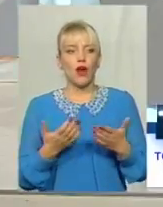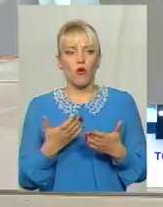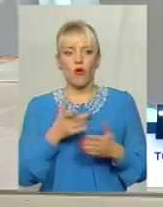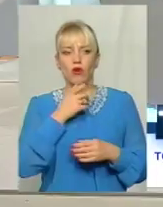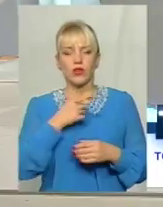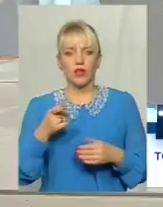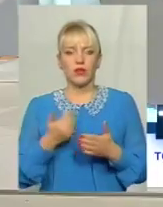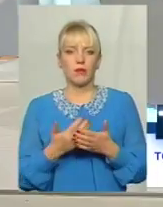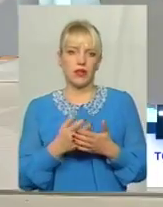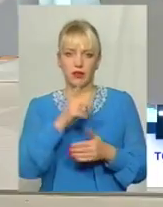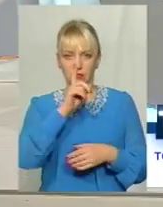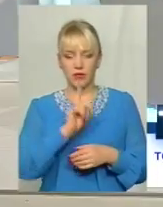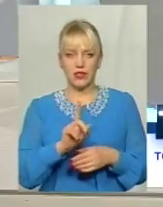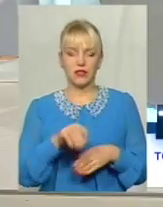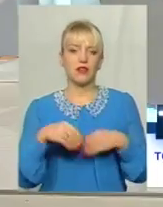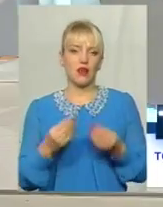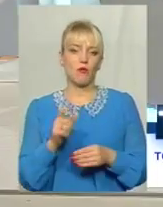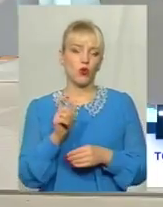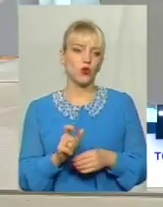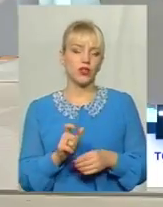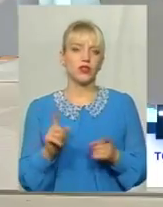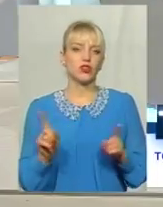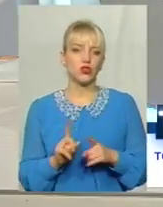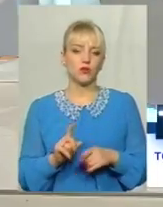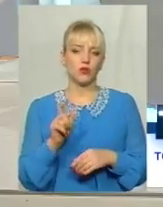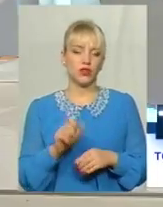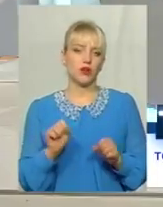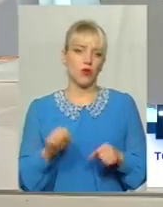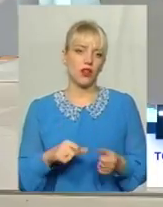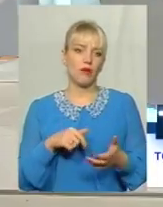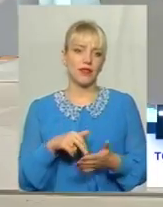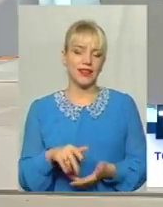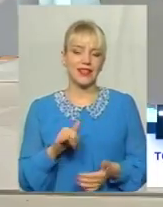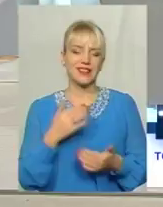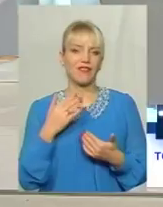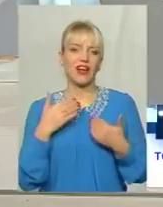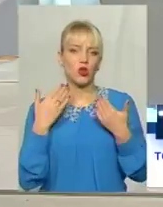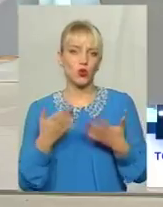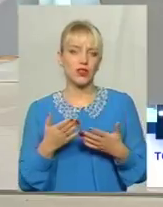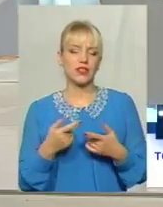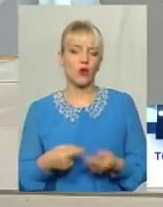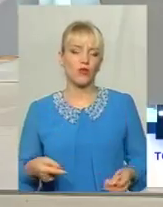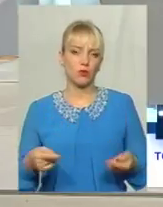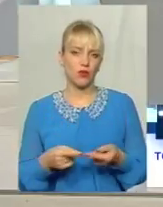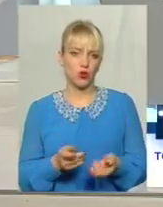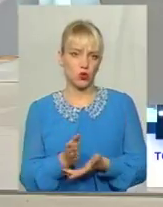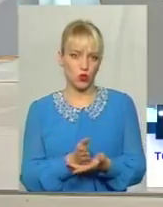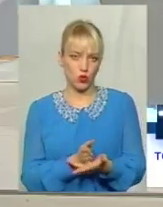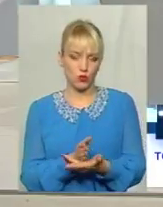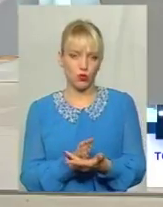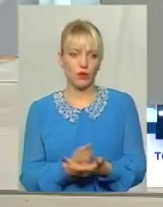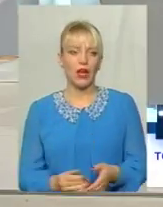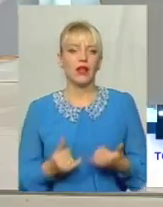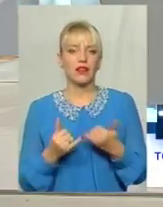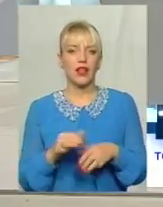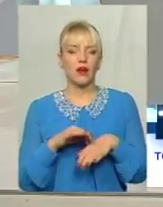близько місяця даємо людині, для того, щоб вона могла піти і звернутися у відповідну службу для